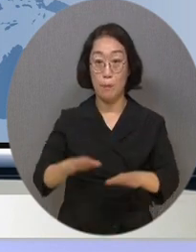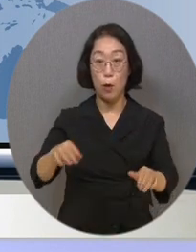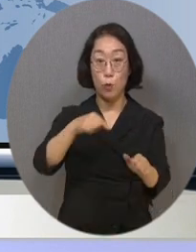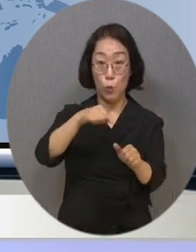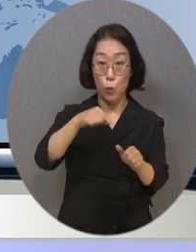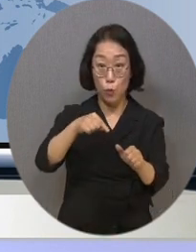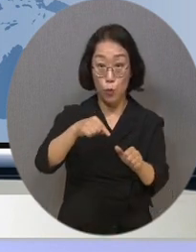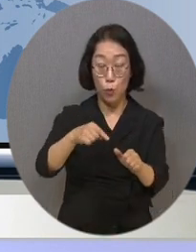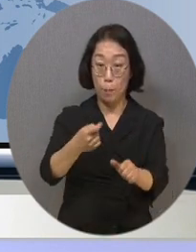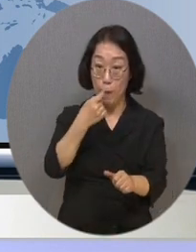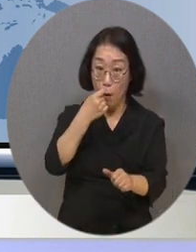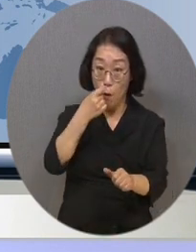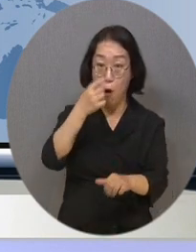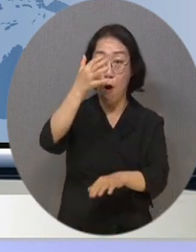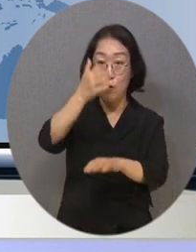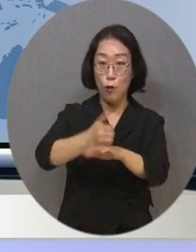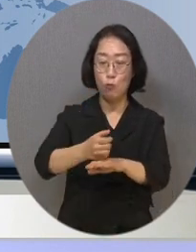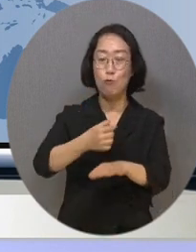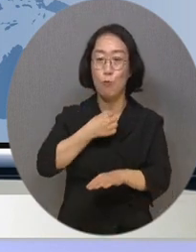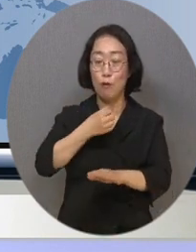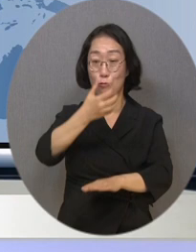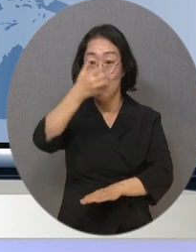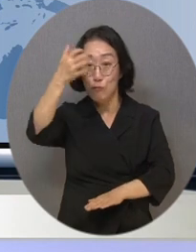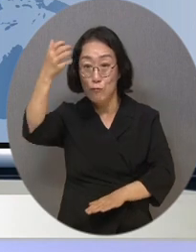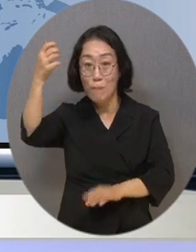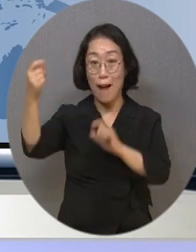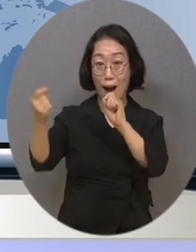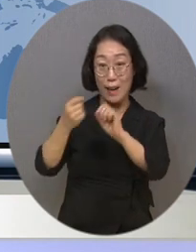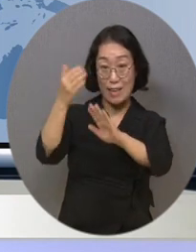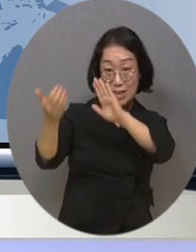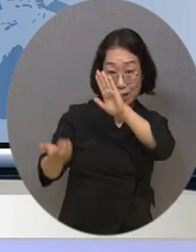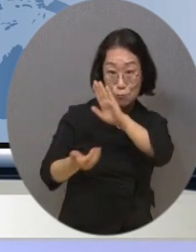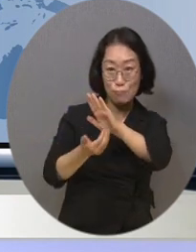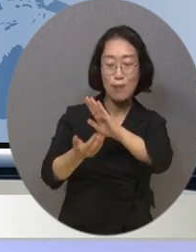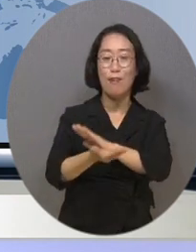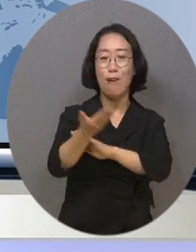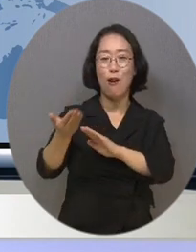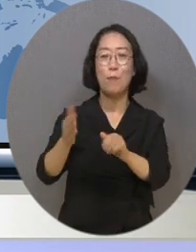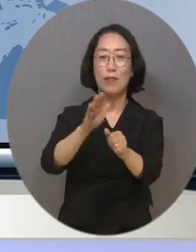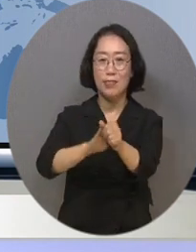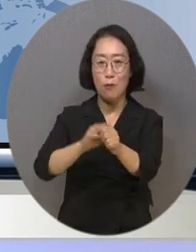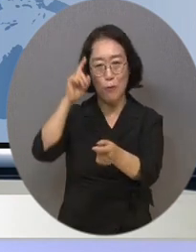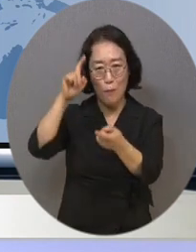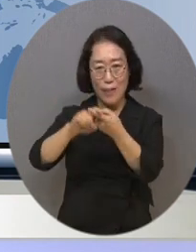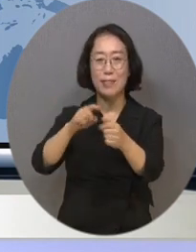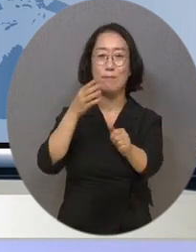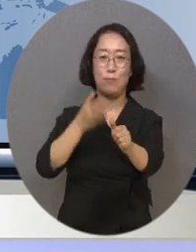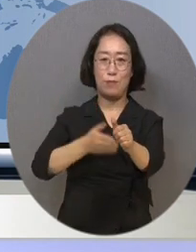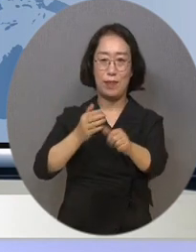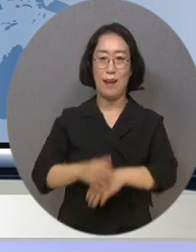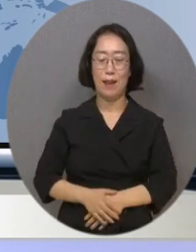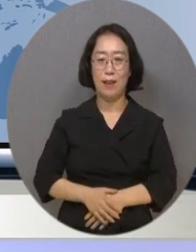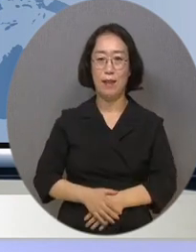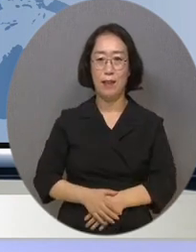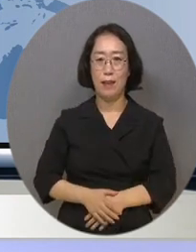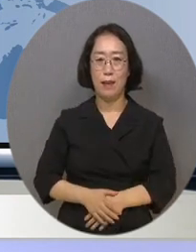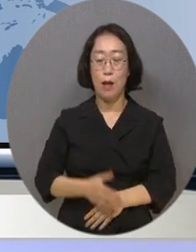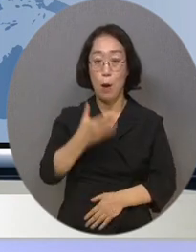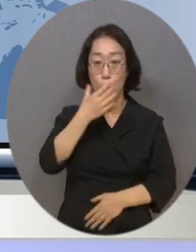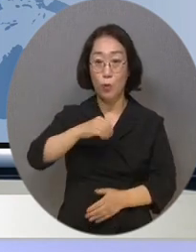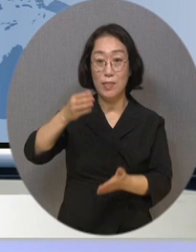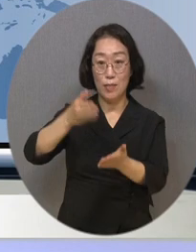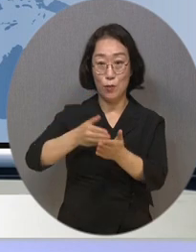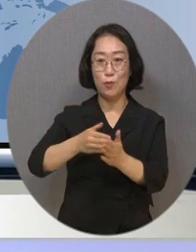교육을 통해 꿈에 한 걸음 더 가까워질 교육생들에게 많은 응원과 관심을 부탁드립니다. 이상 WBC